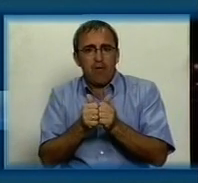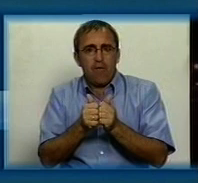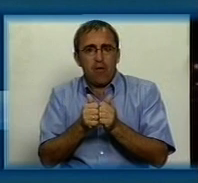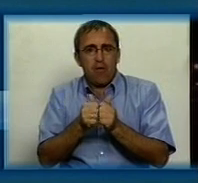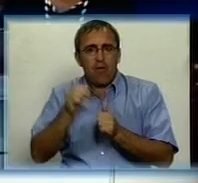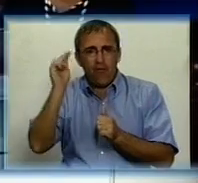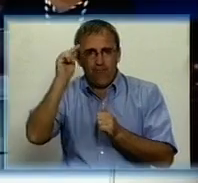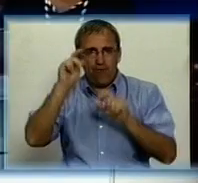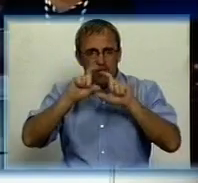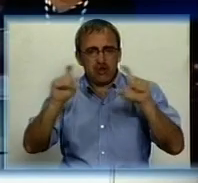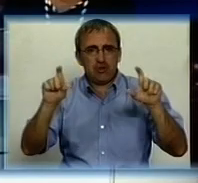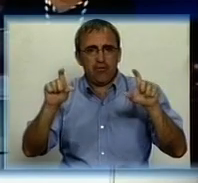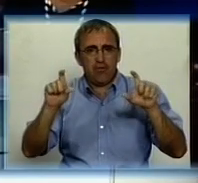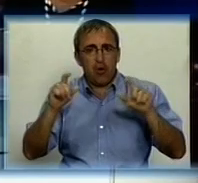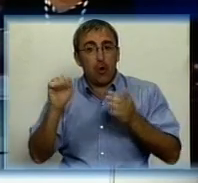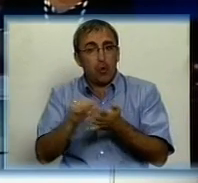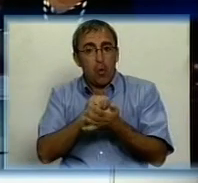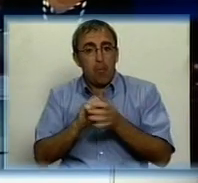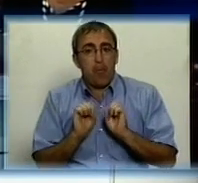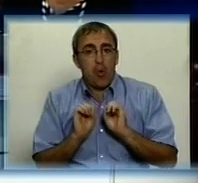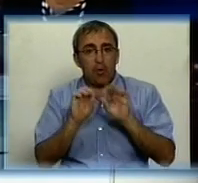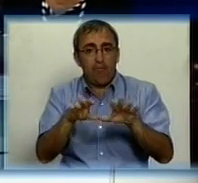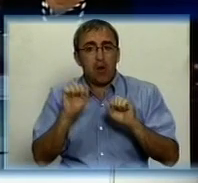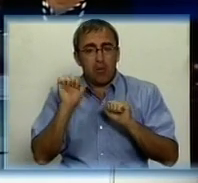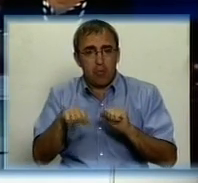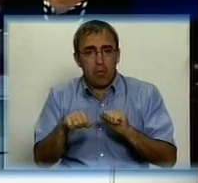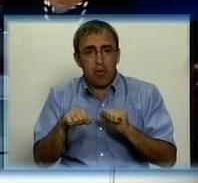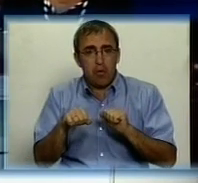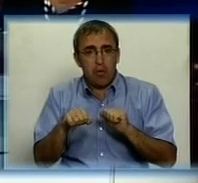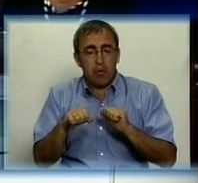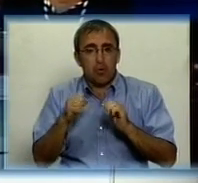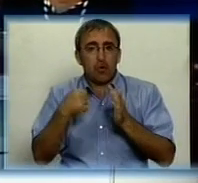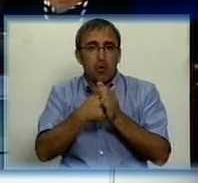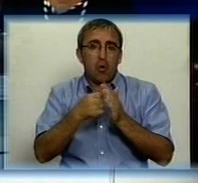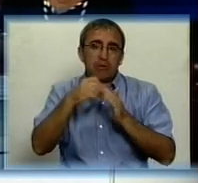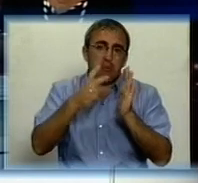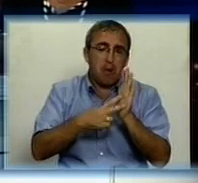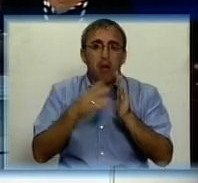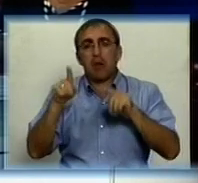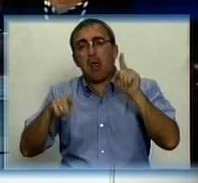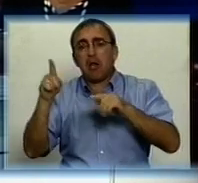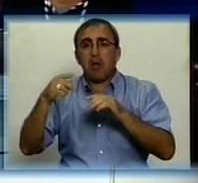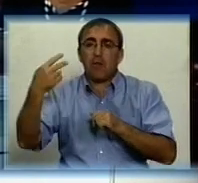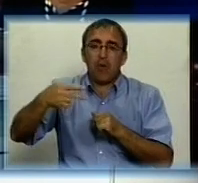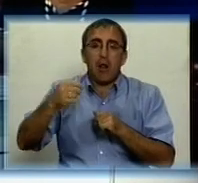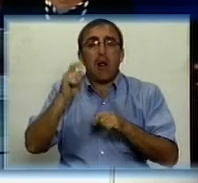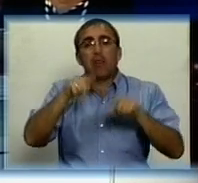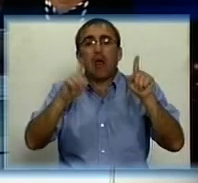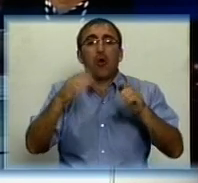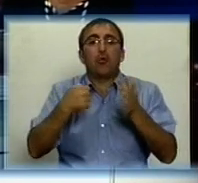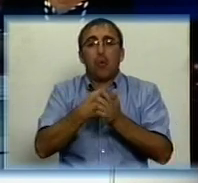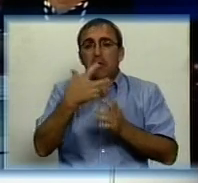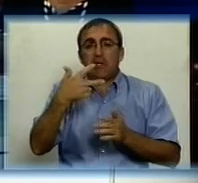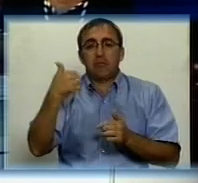Адже документи подавати можна деякі вищі до 17-го, деякі до 20-го, деякі навіть до 31-го.